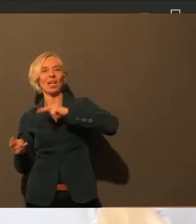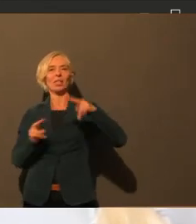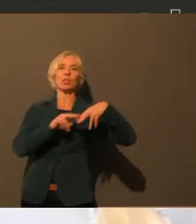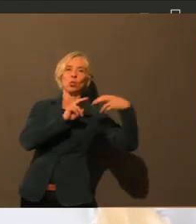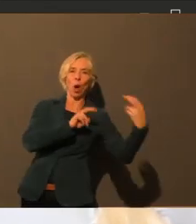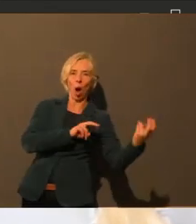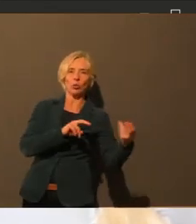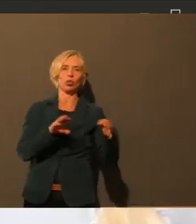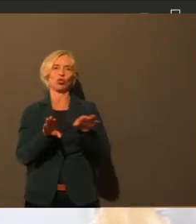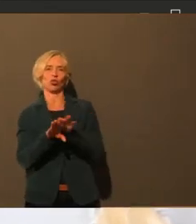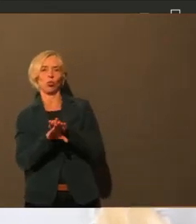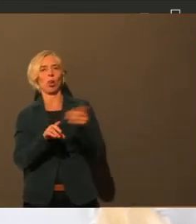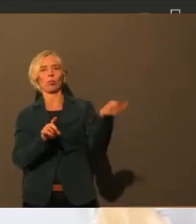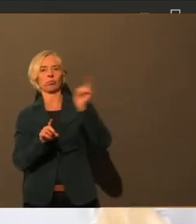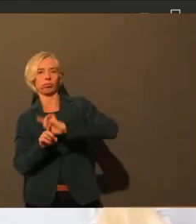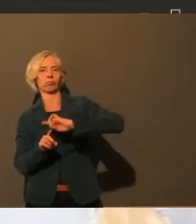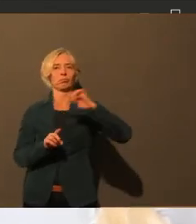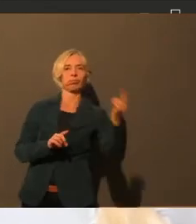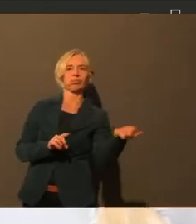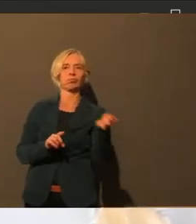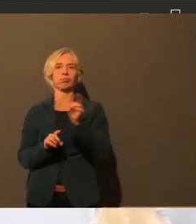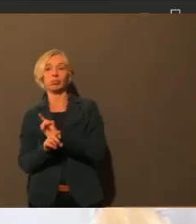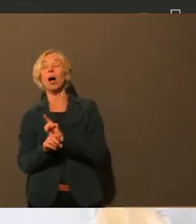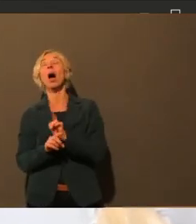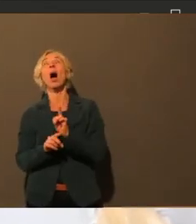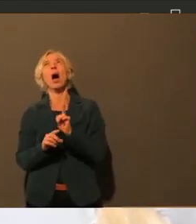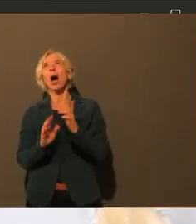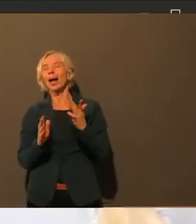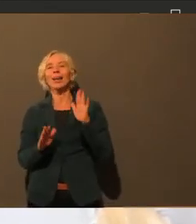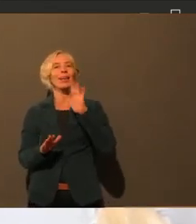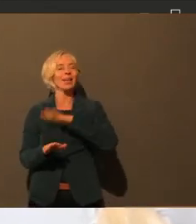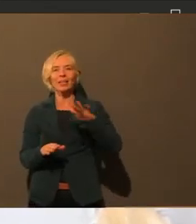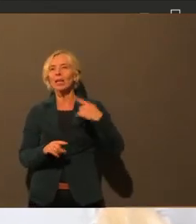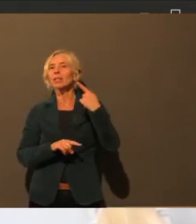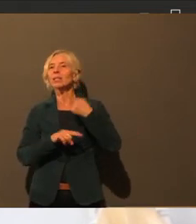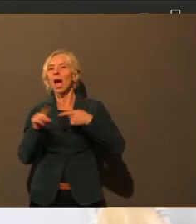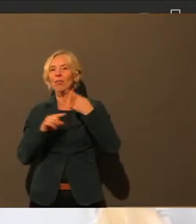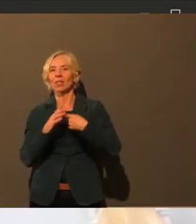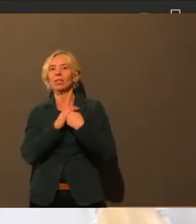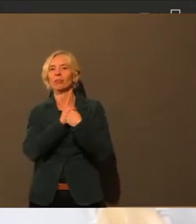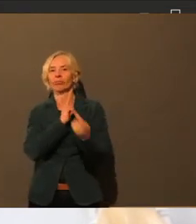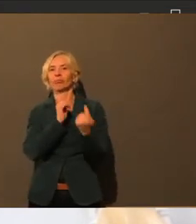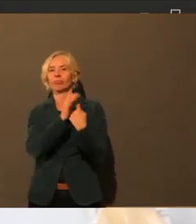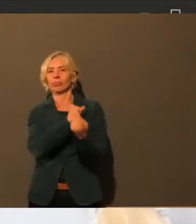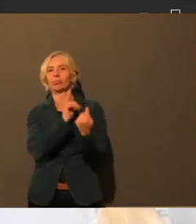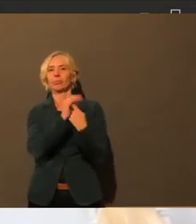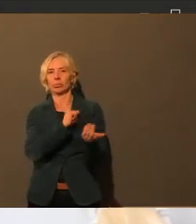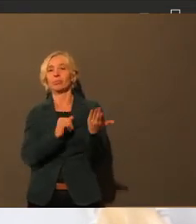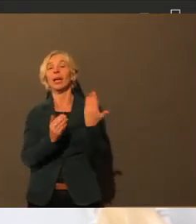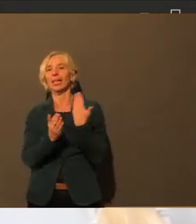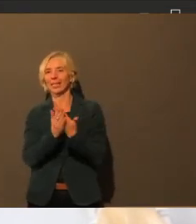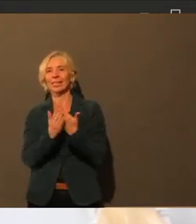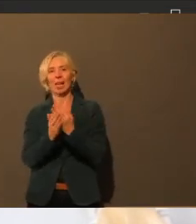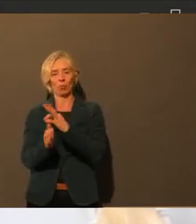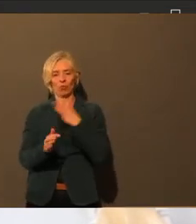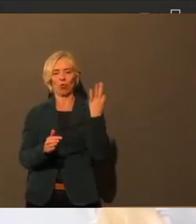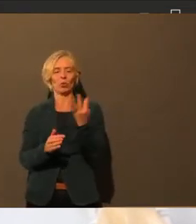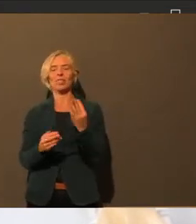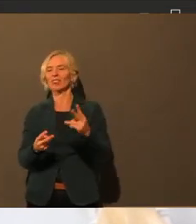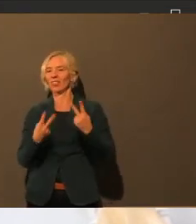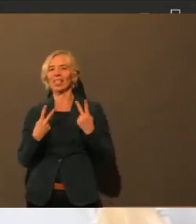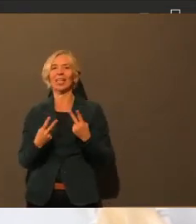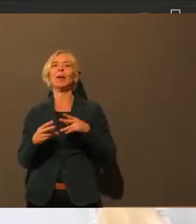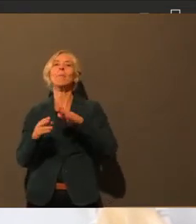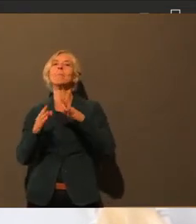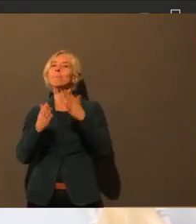Stadt gerade eine große Frage von Bildungsteilhabe und von Bildungsgerechtigkeit, aber auch von Kinderschutz. Das möchte ich